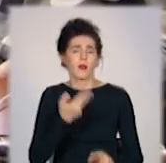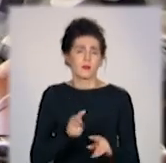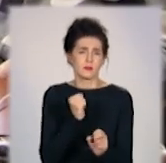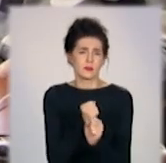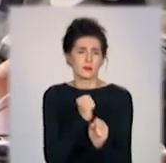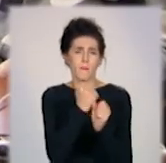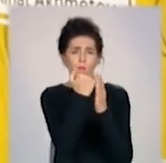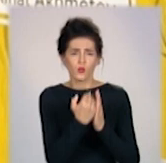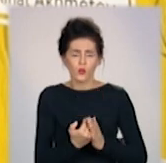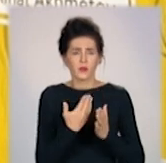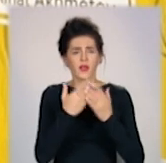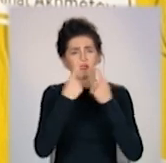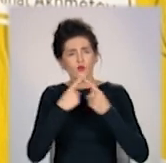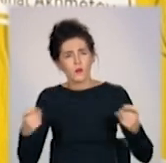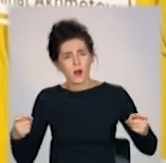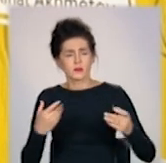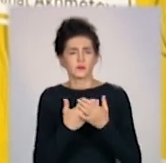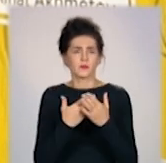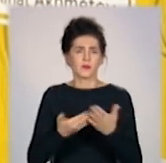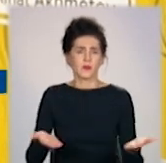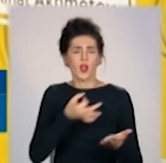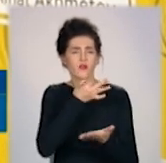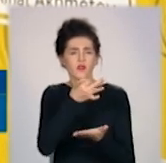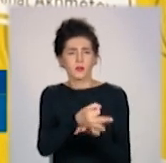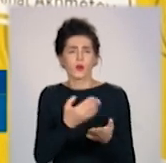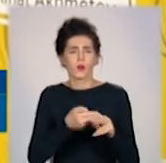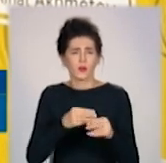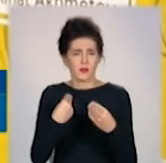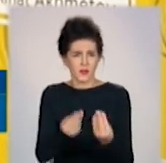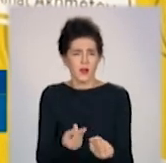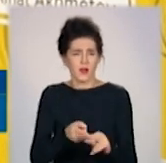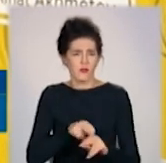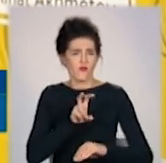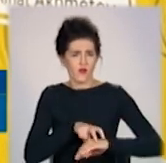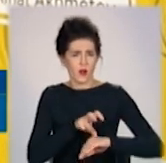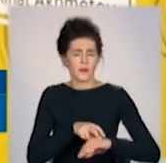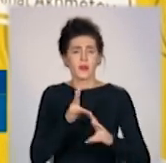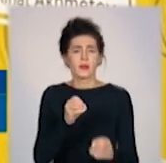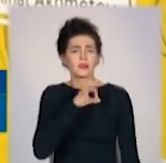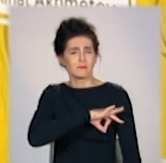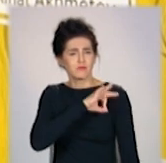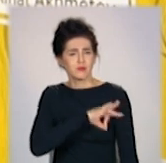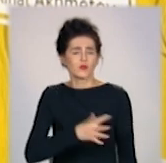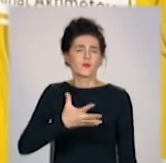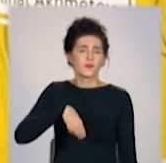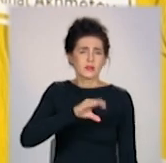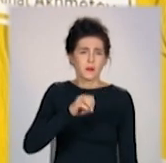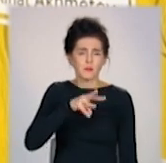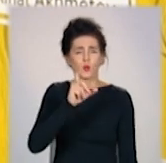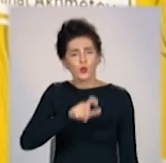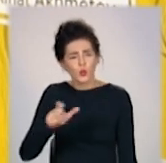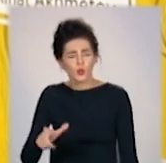сподіваємося, що інформація і ті відповіді, які дав Євген Комаровський, будуть корисні не лише пацієнтам, але і